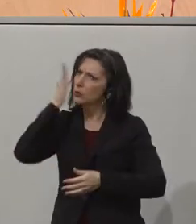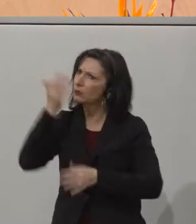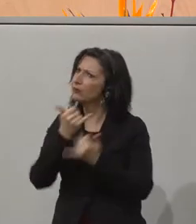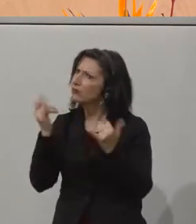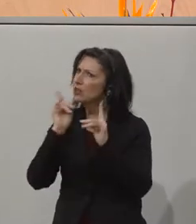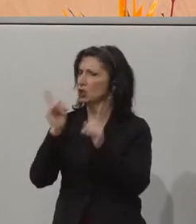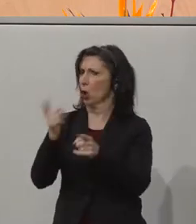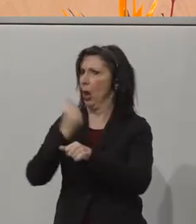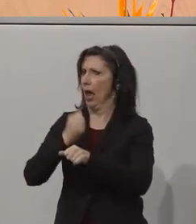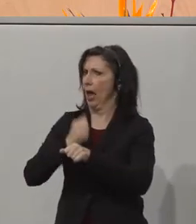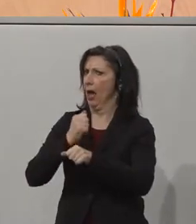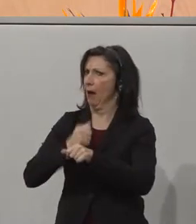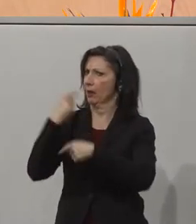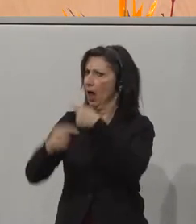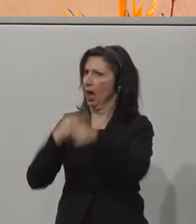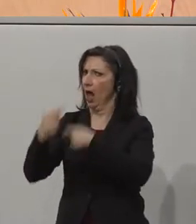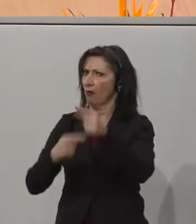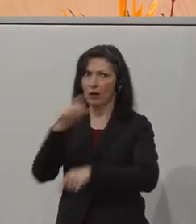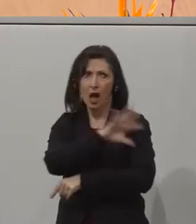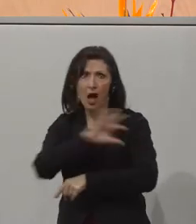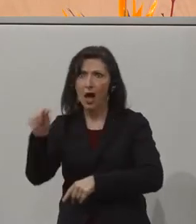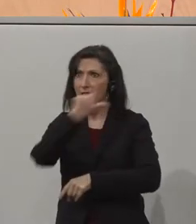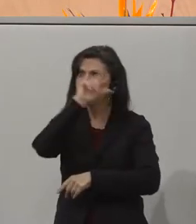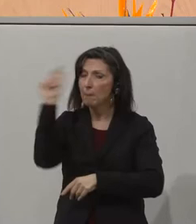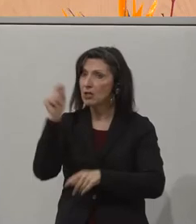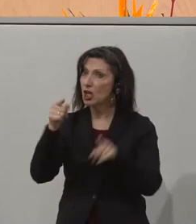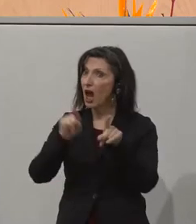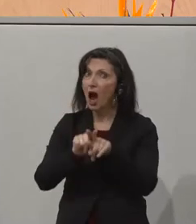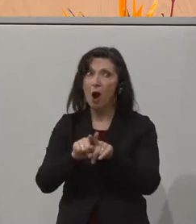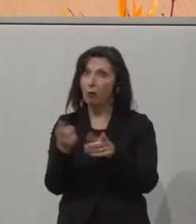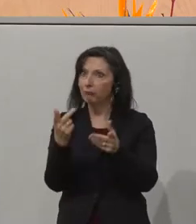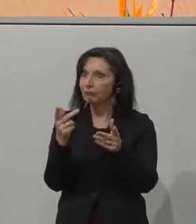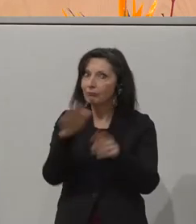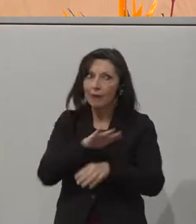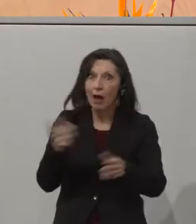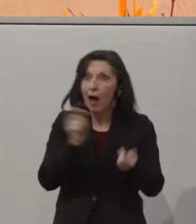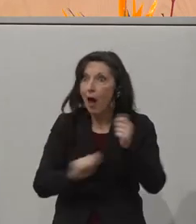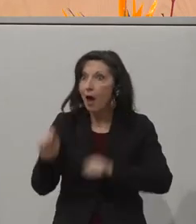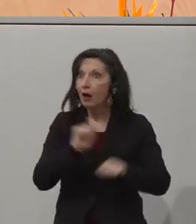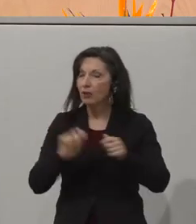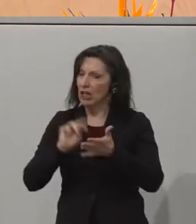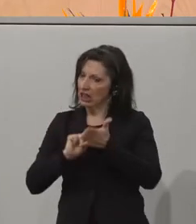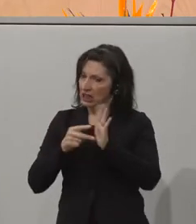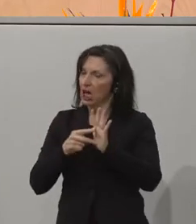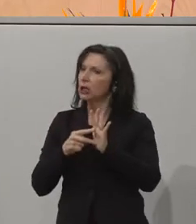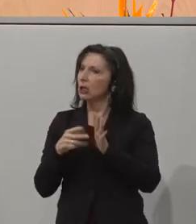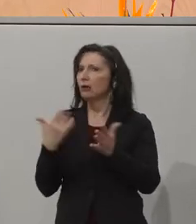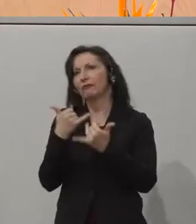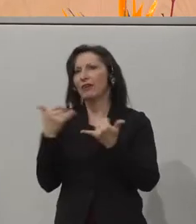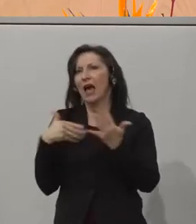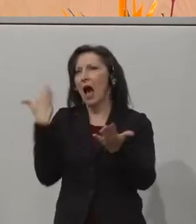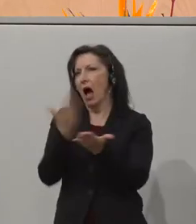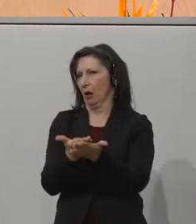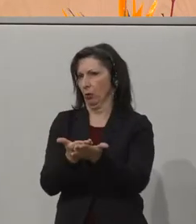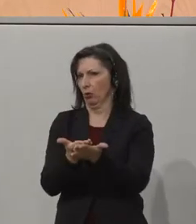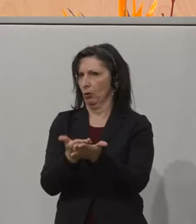von allen Menschen, von Konsumentinnen und Konsumenten. Die Technik bietet etwas an, aber ob wir etwas annehmen, wie wir damit